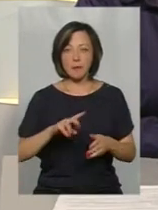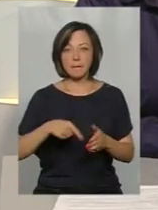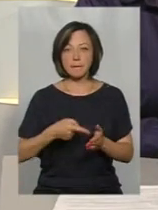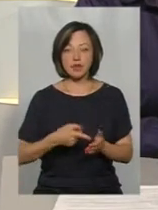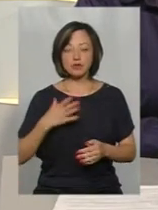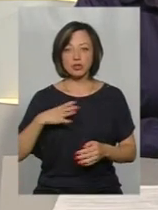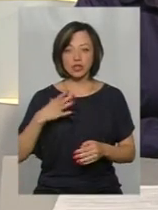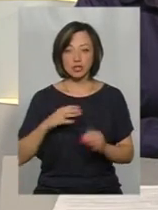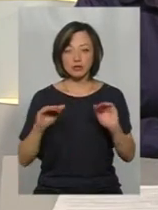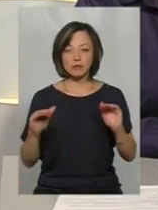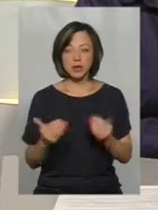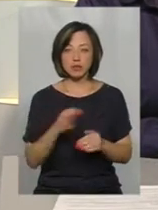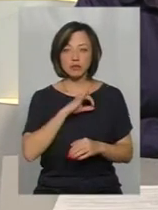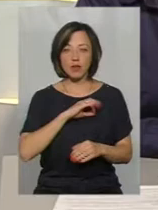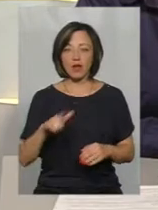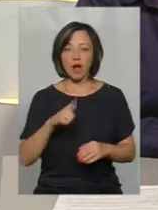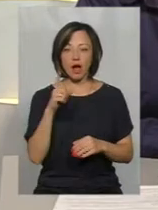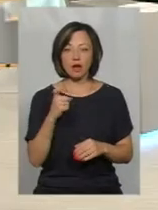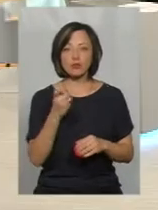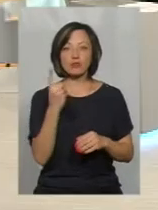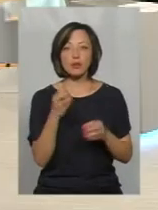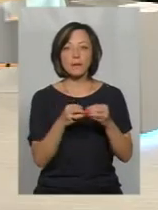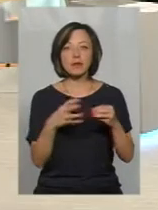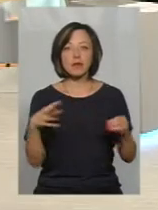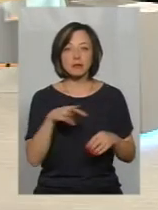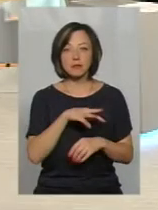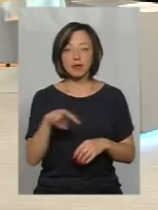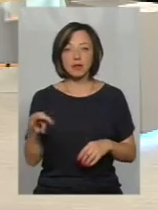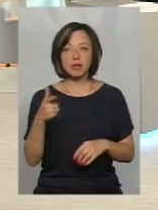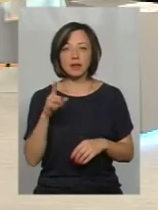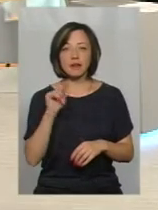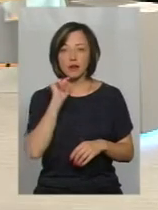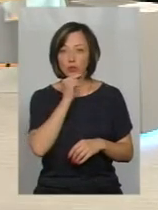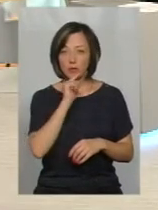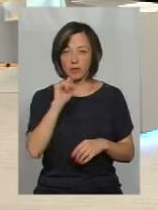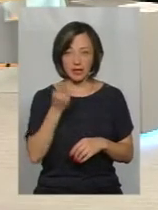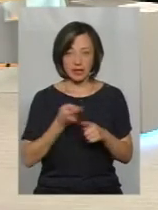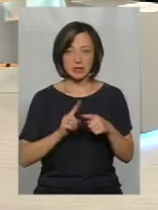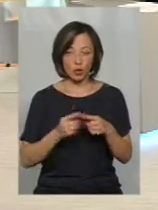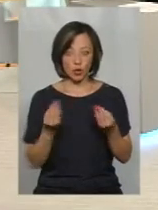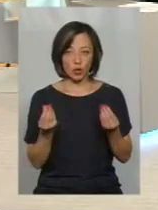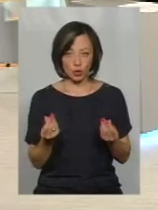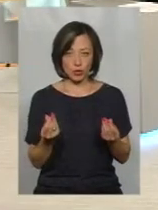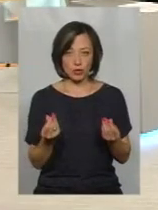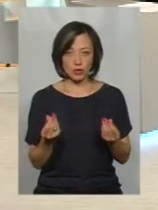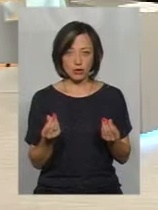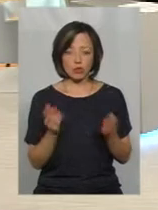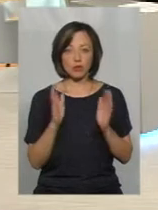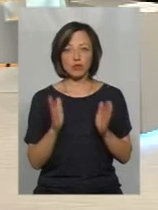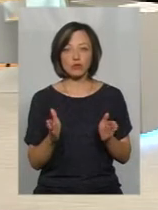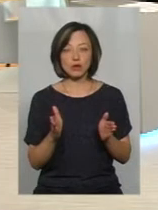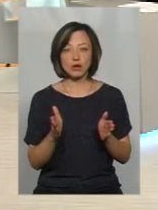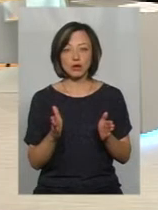зменшення споживання газу на суму близько 115 мільйонів гривень на рік. Оці гроші, вони будуть